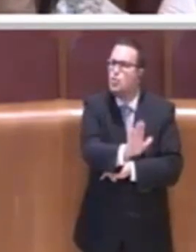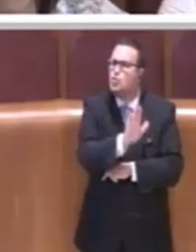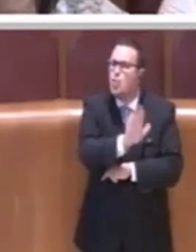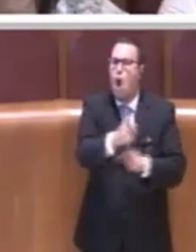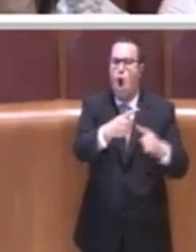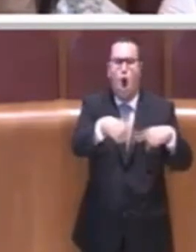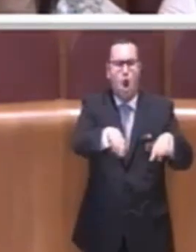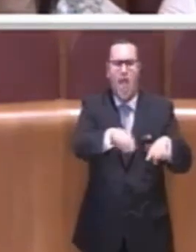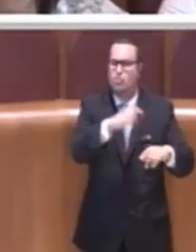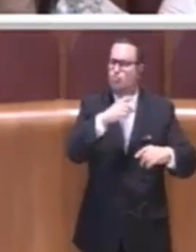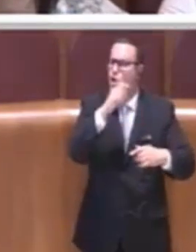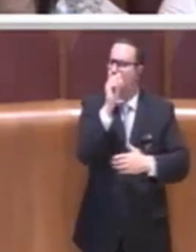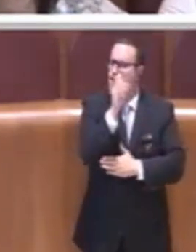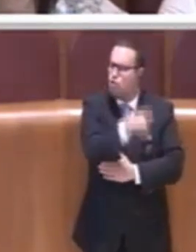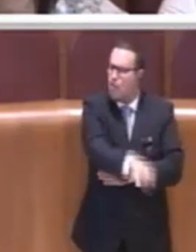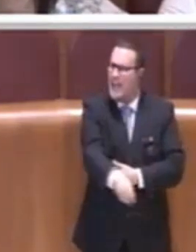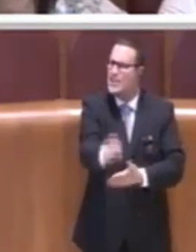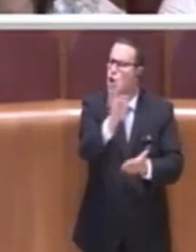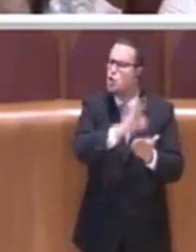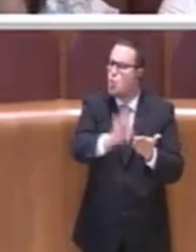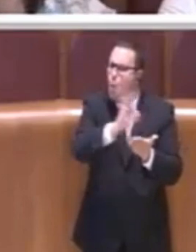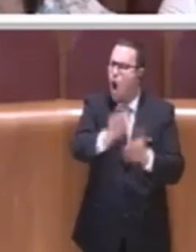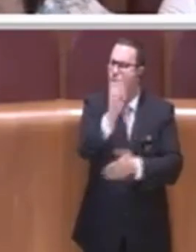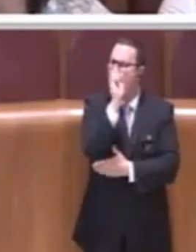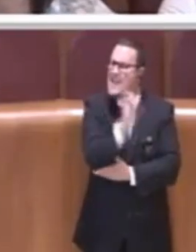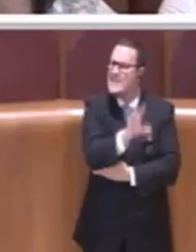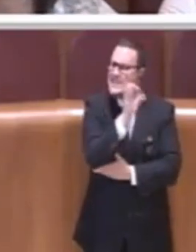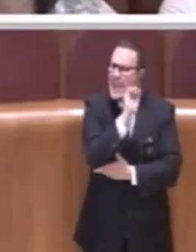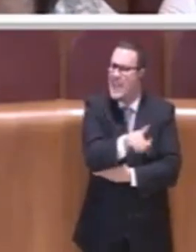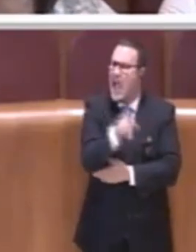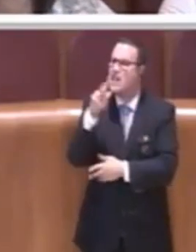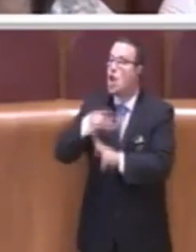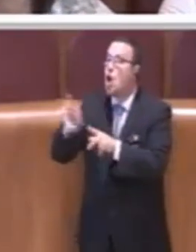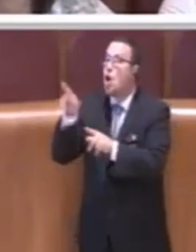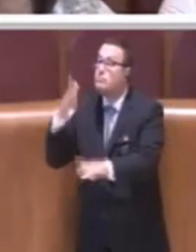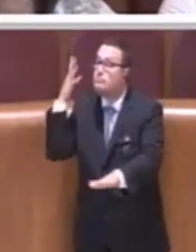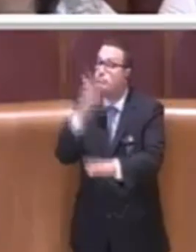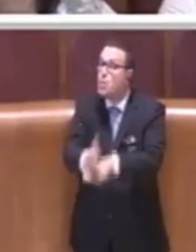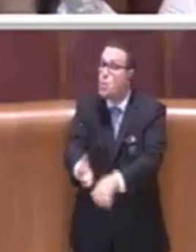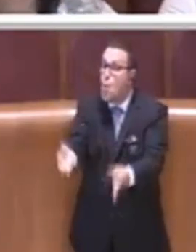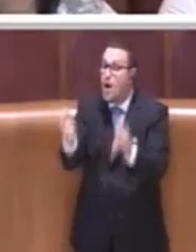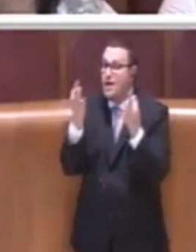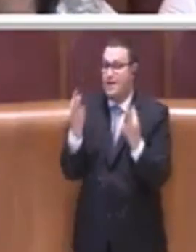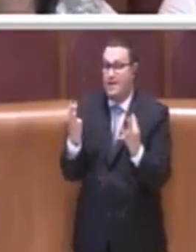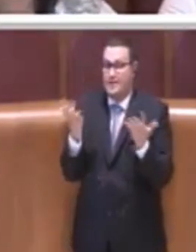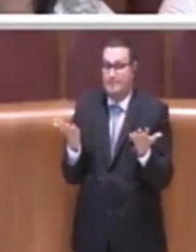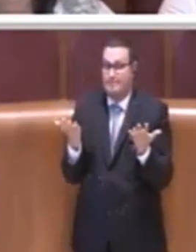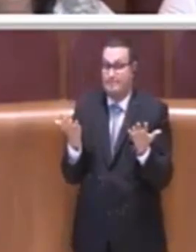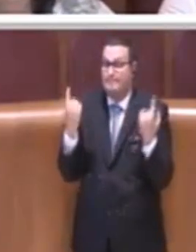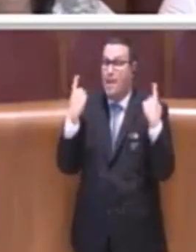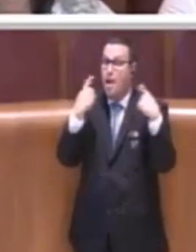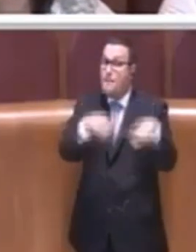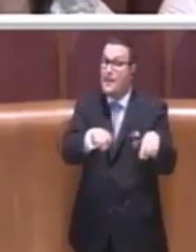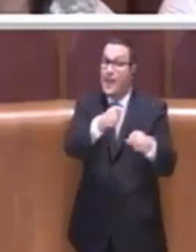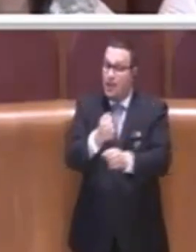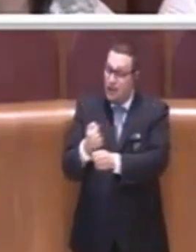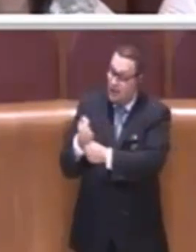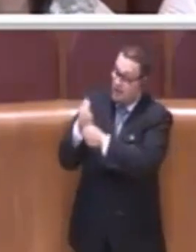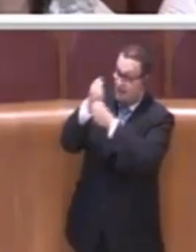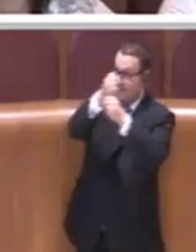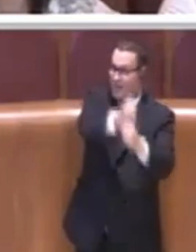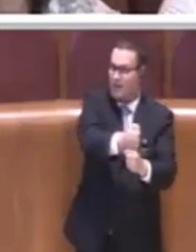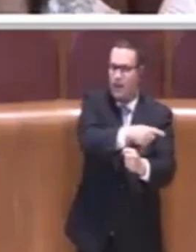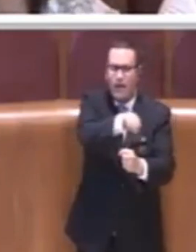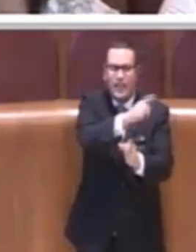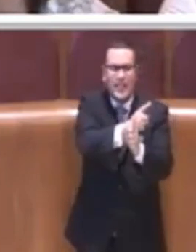collegio dei docenti, degli insegnanti, degli educatori, a cui è demandato il compito di